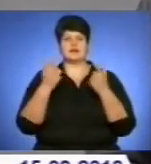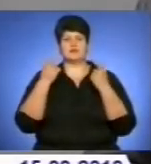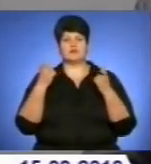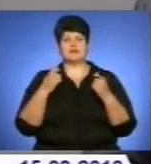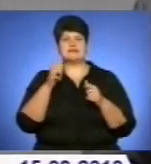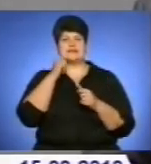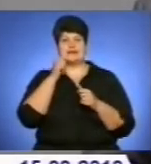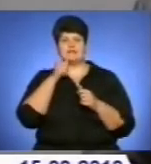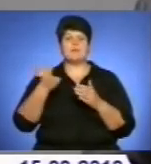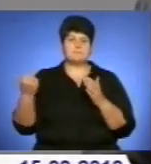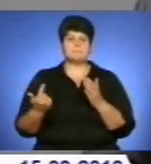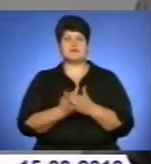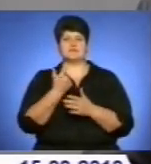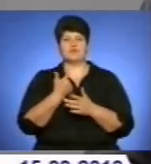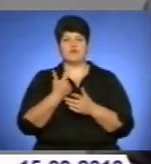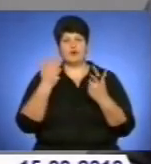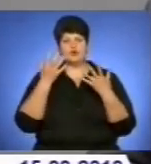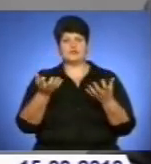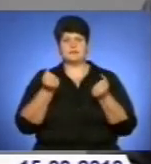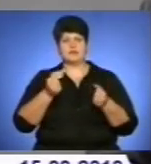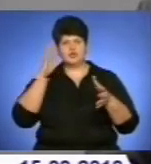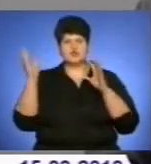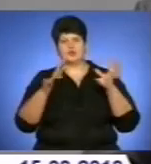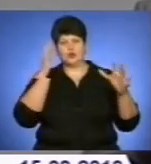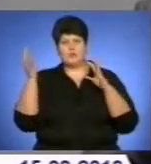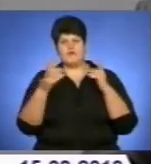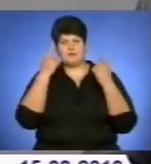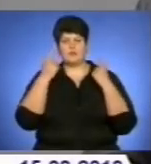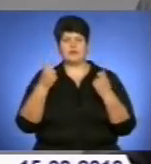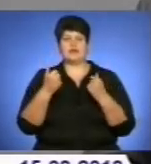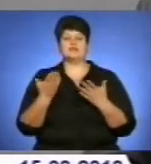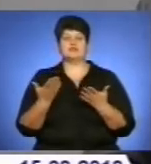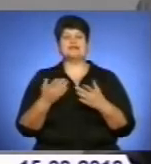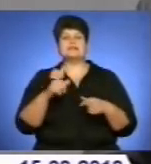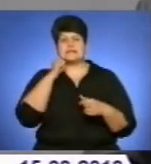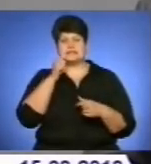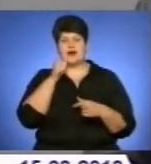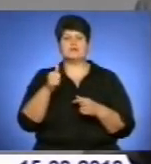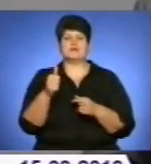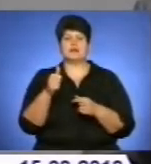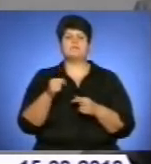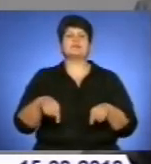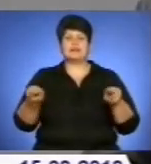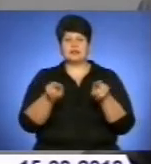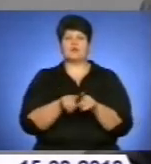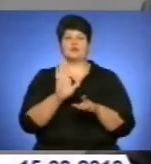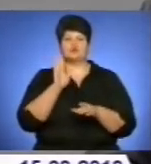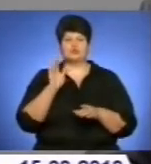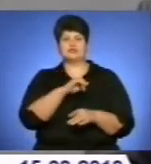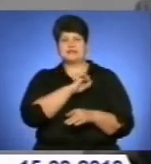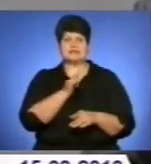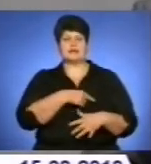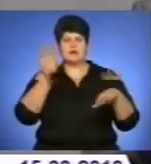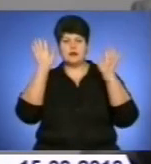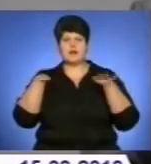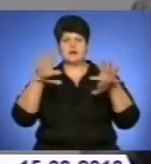провести снігорущесні роботи на Зборівщині. Наскільки це може затягнутися? Маєте якісь детальніші